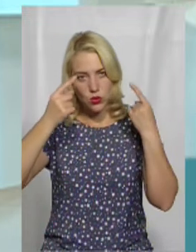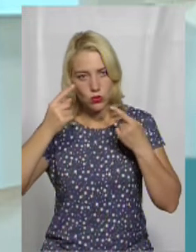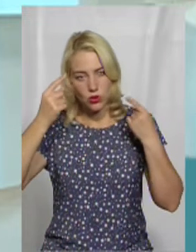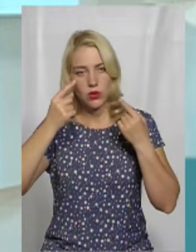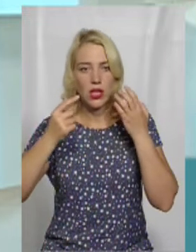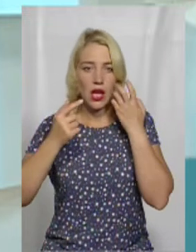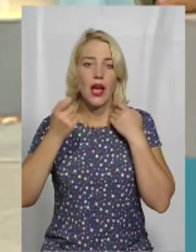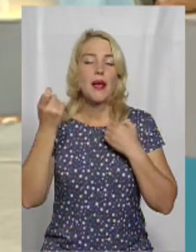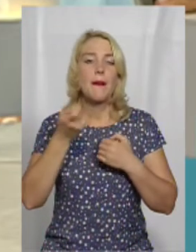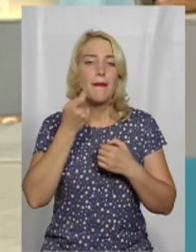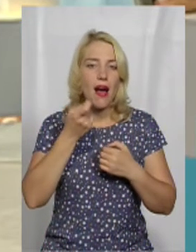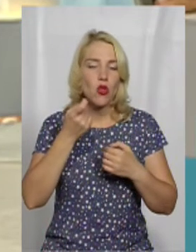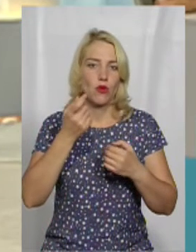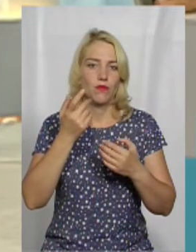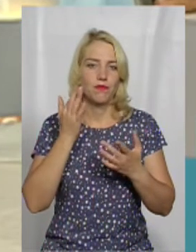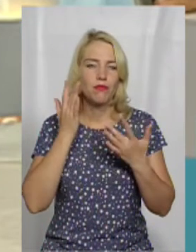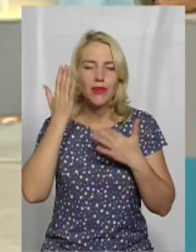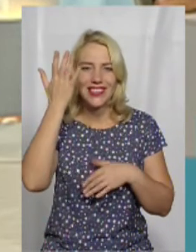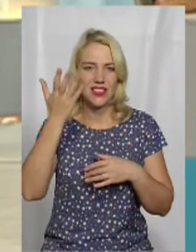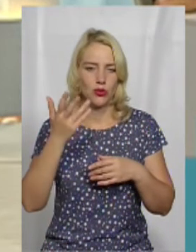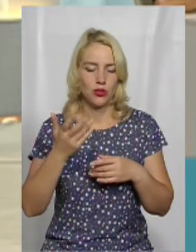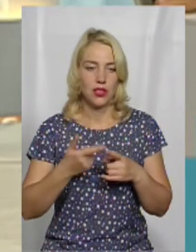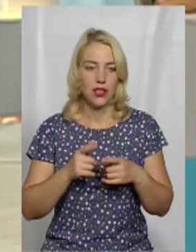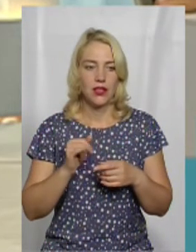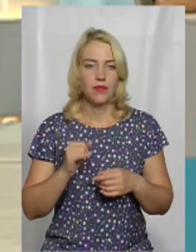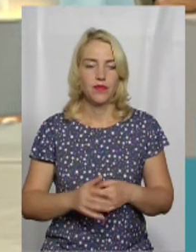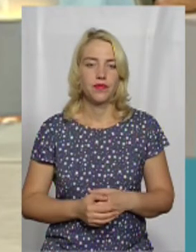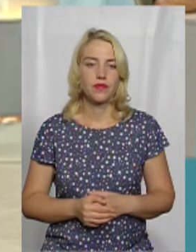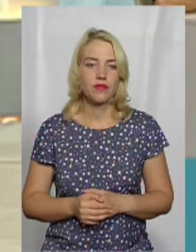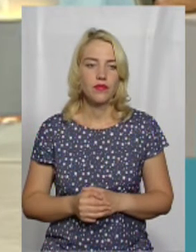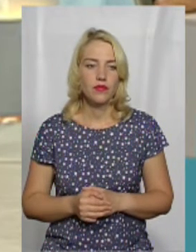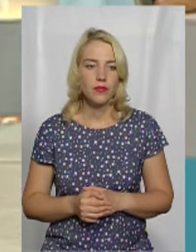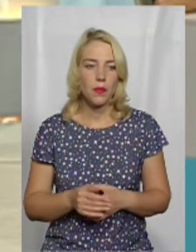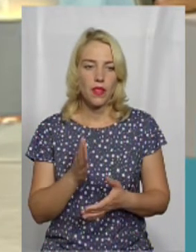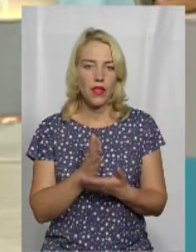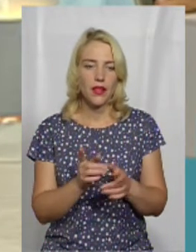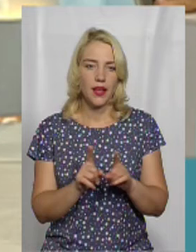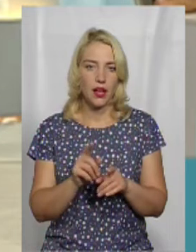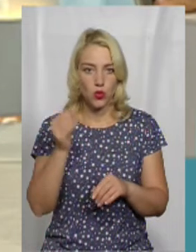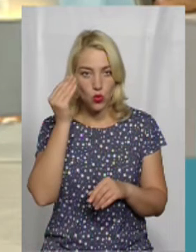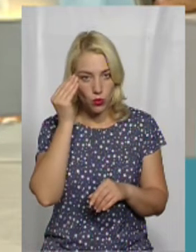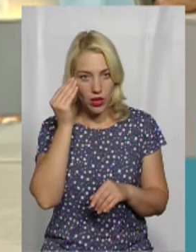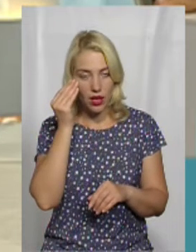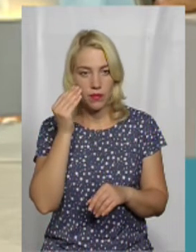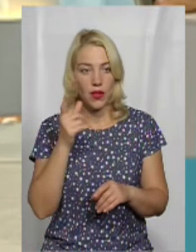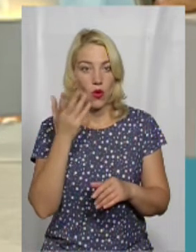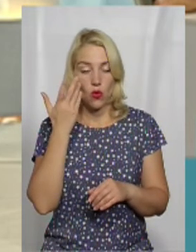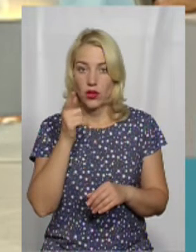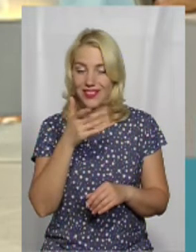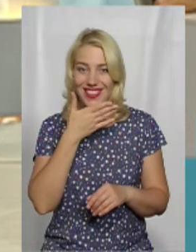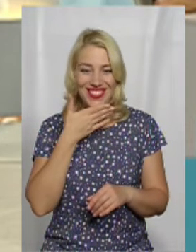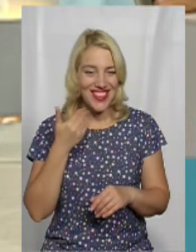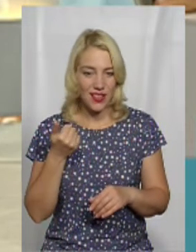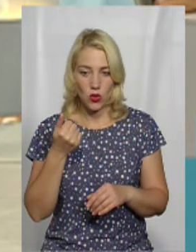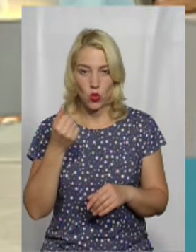мріють, уявляють і справді працюють. Є така думка, що коли ти не думаєш,